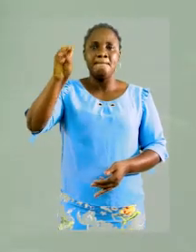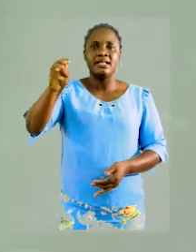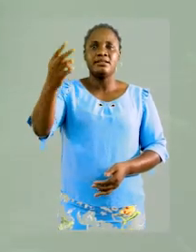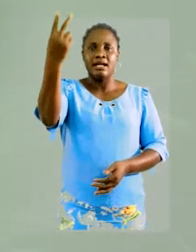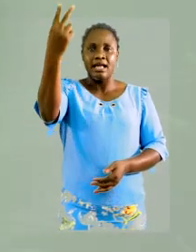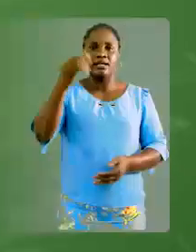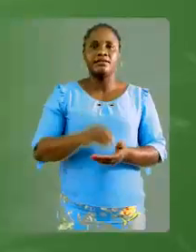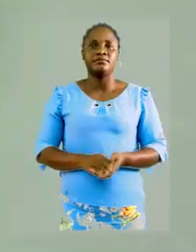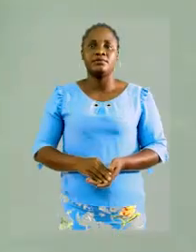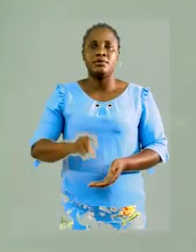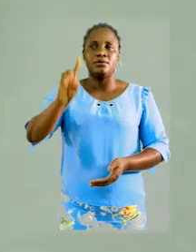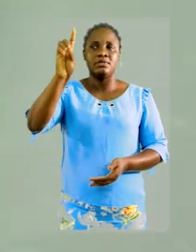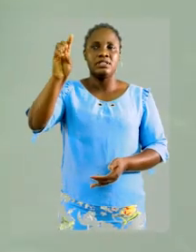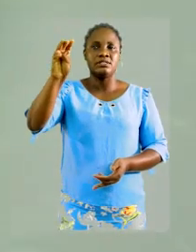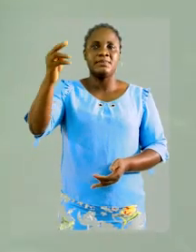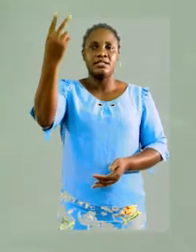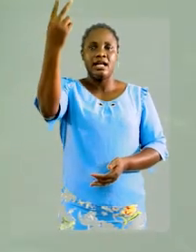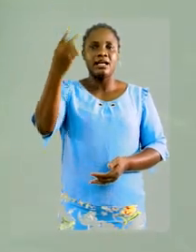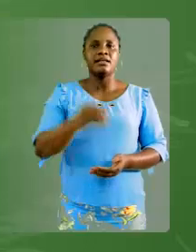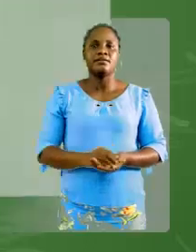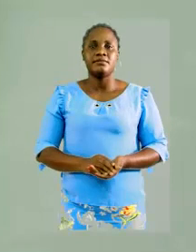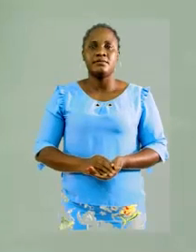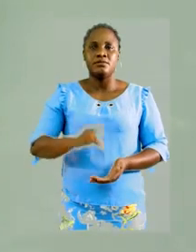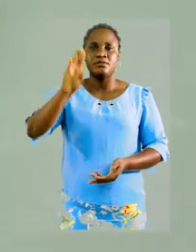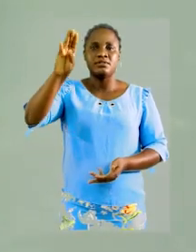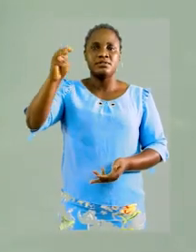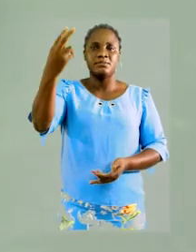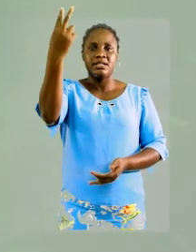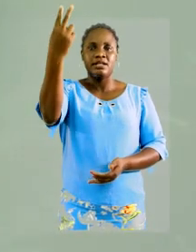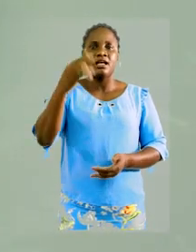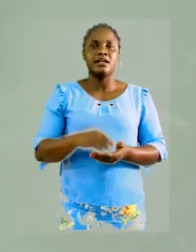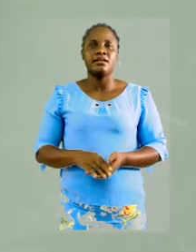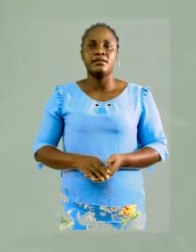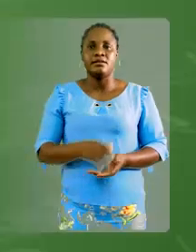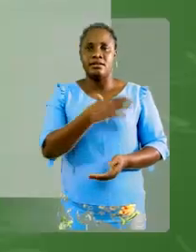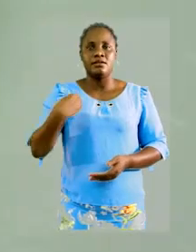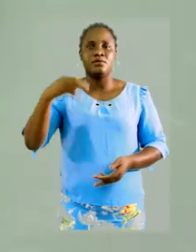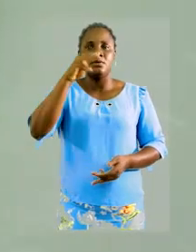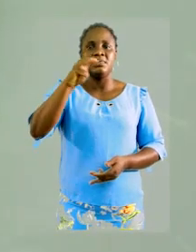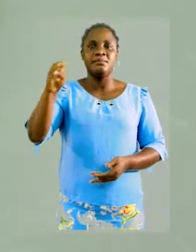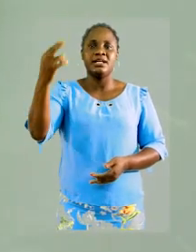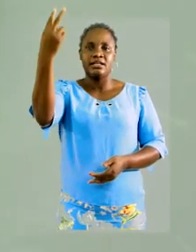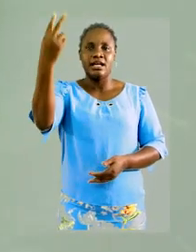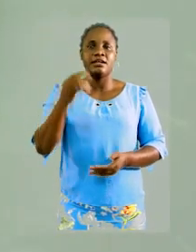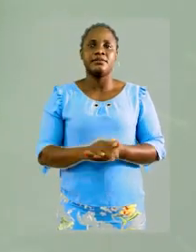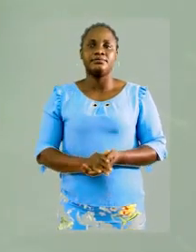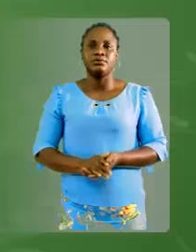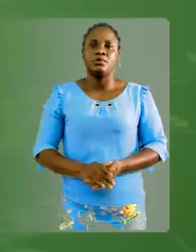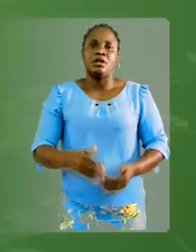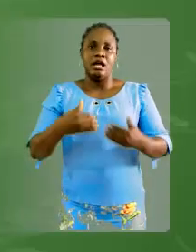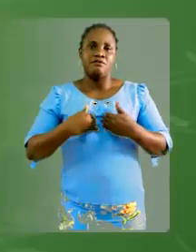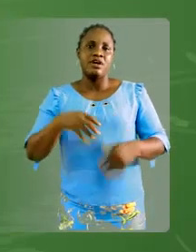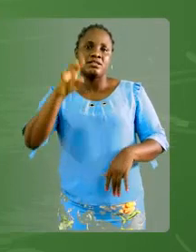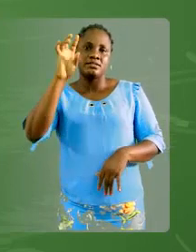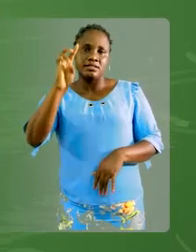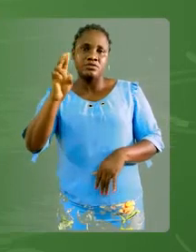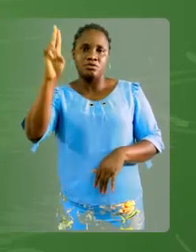oui, on a le décimètre carré, oui, le centimètre carré, et enfin le millimètre carré. Donc il y a sept unités